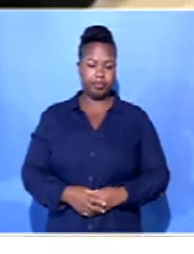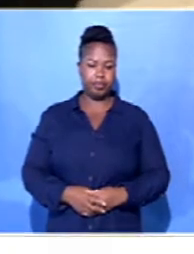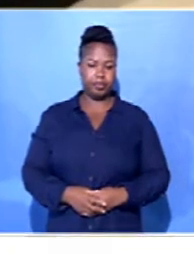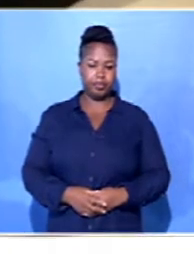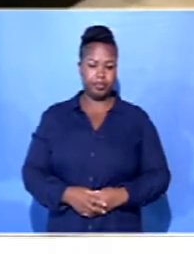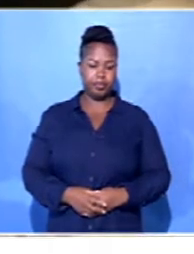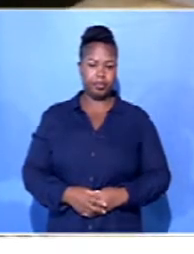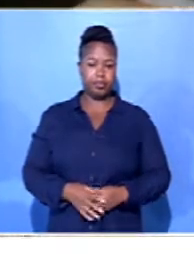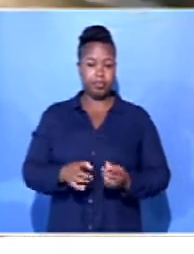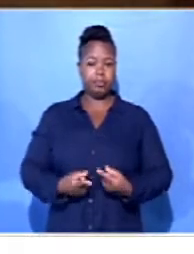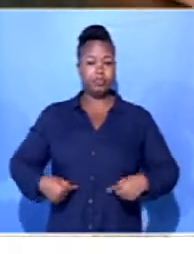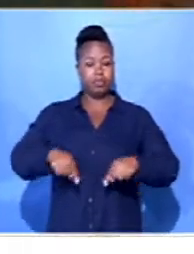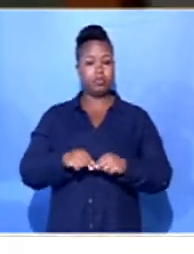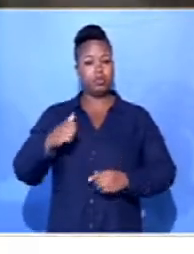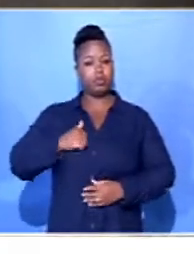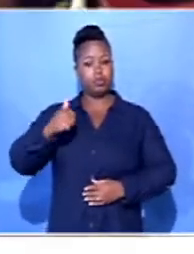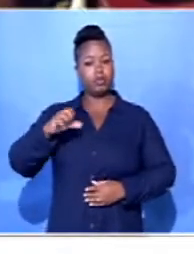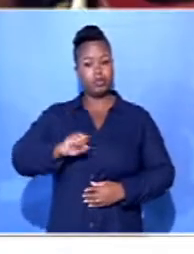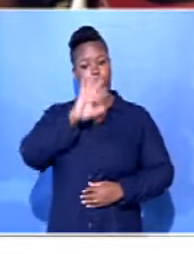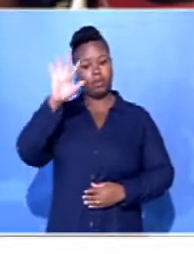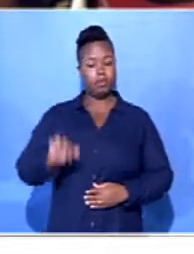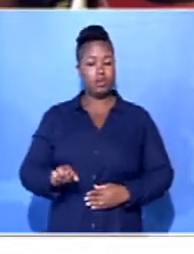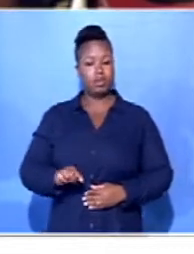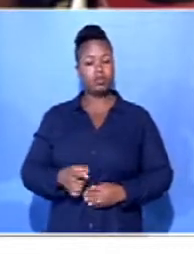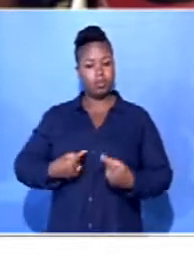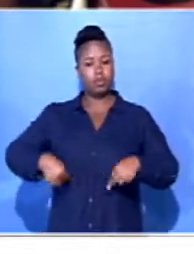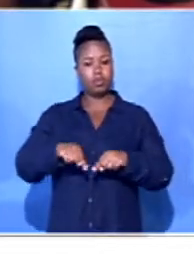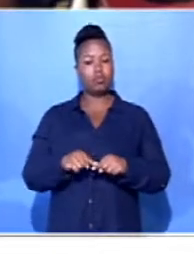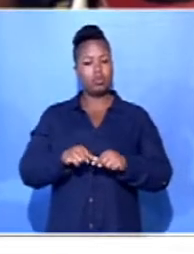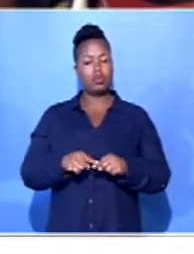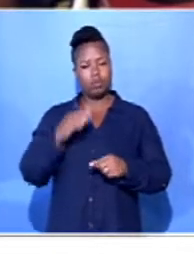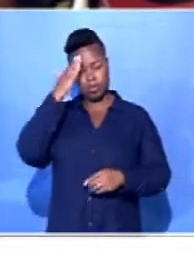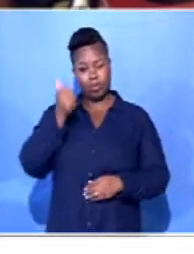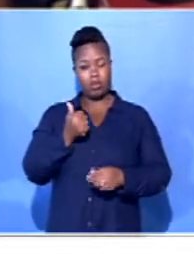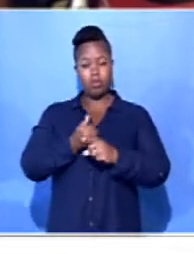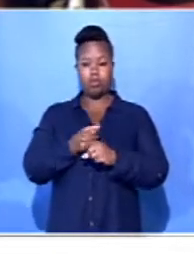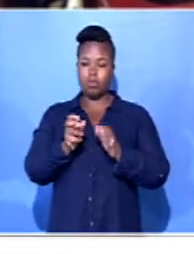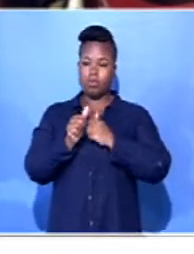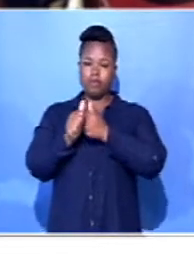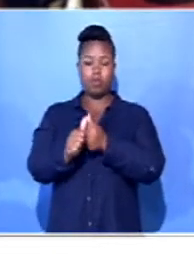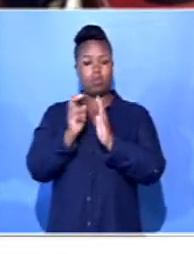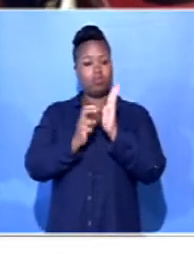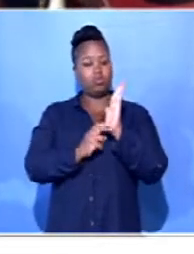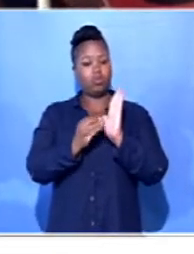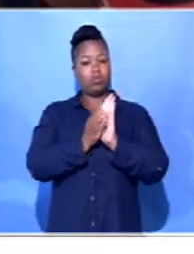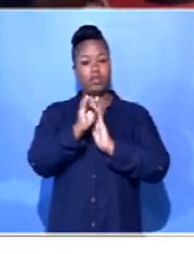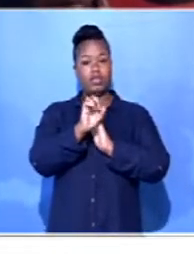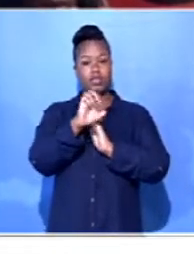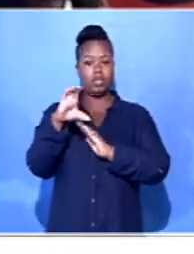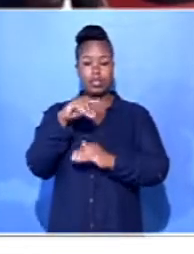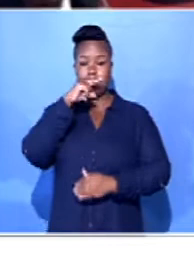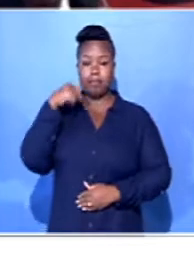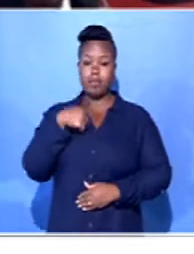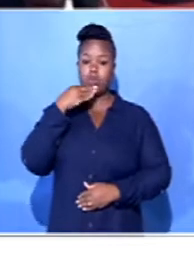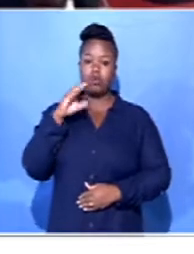Ons as compatriots op Sout-Afrika verbind ons tot die reels van die AEC. My naam is